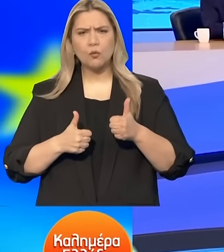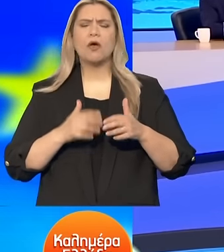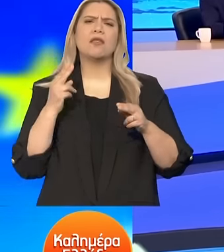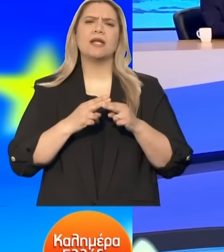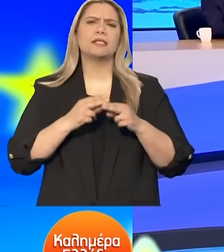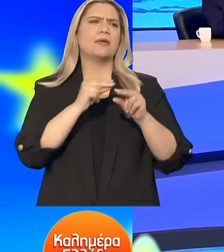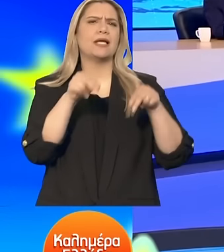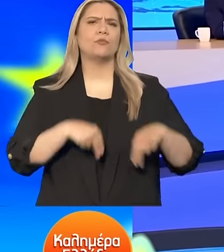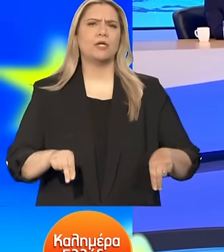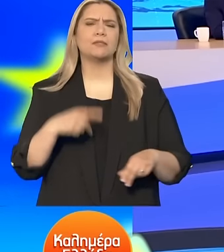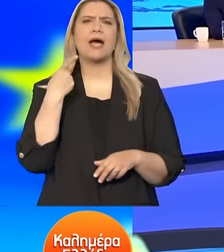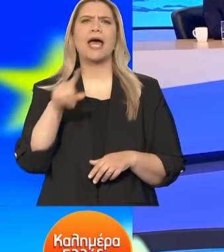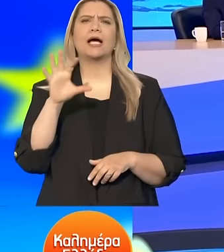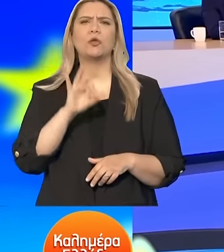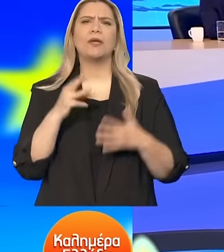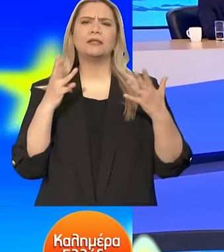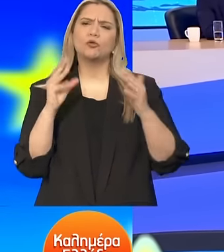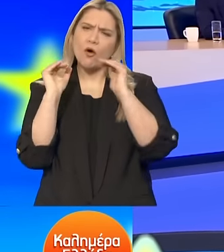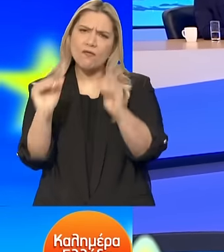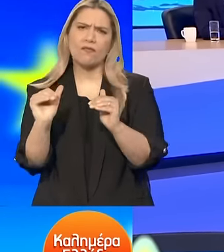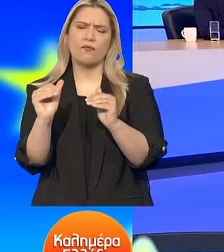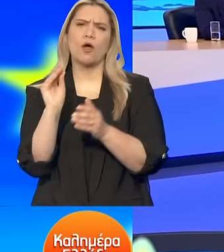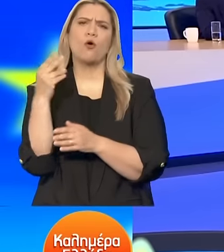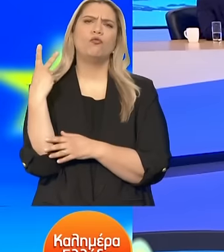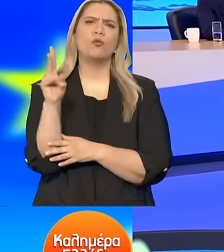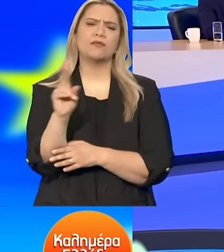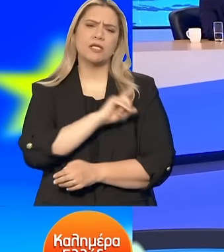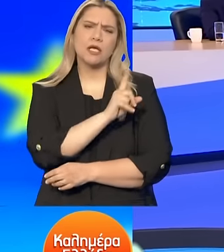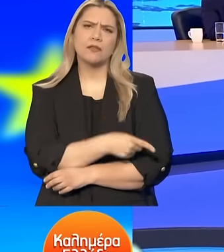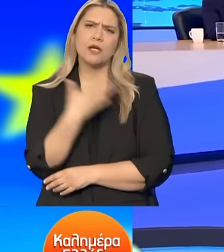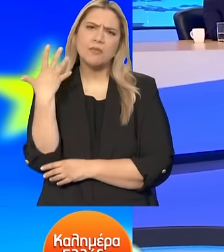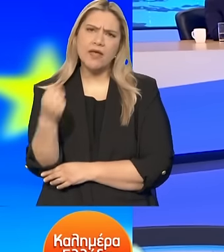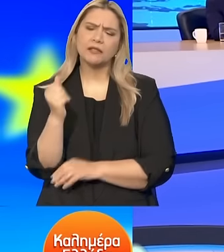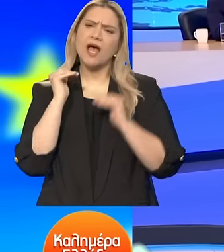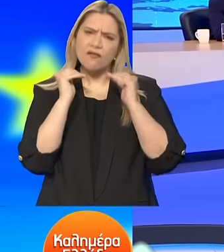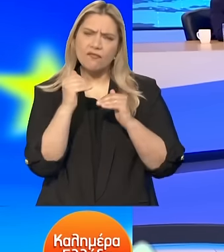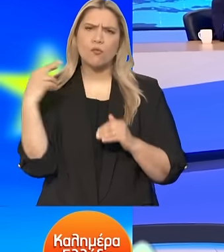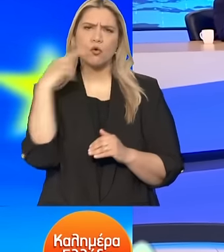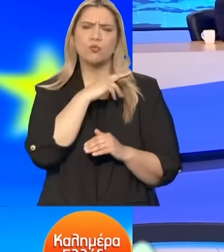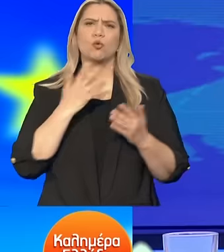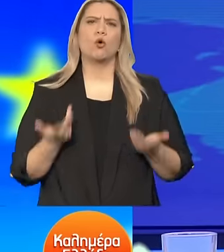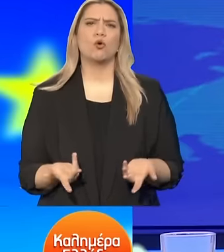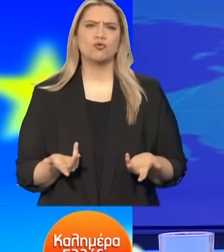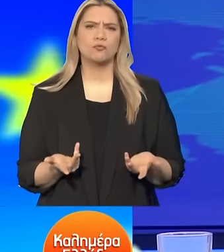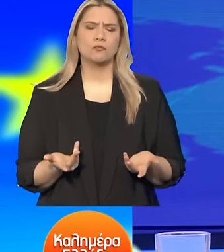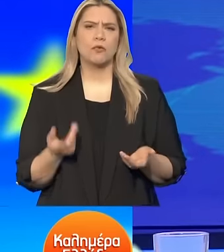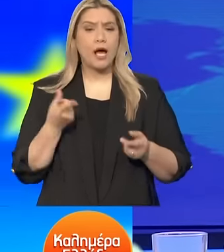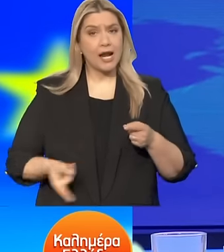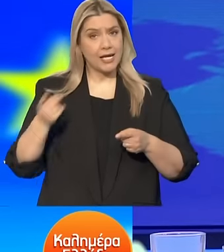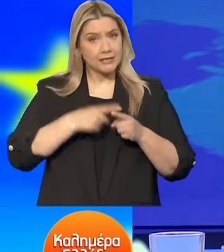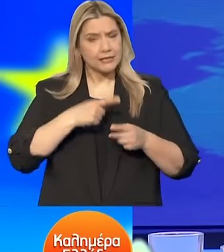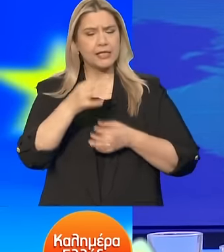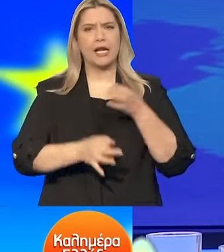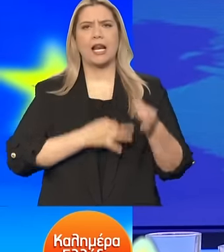158 βουλευτές θα έχετε, θα έχετε κοινοβουλευτική δύναμη, θα είσαστε προς διπουργός της χώρας. Και βάζτε και κάτι άλλο δίκτρα